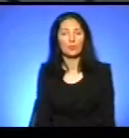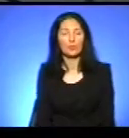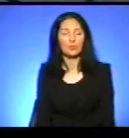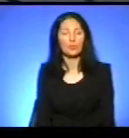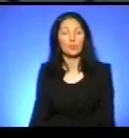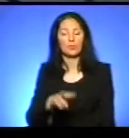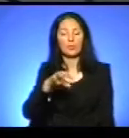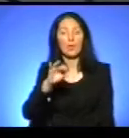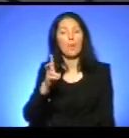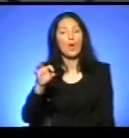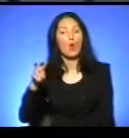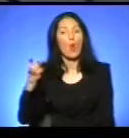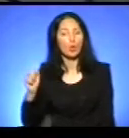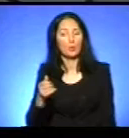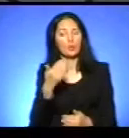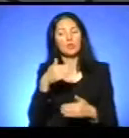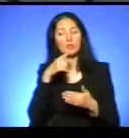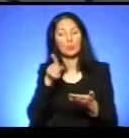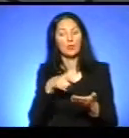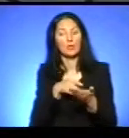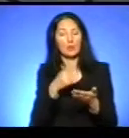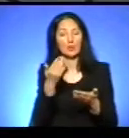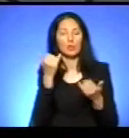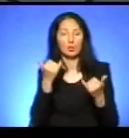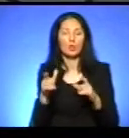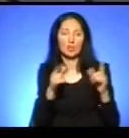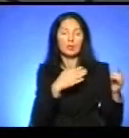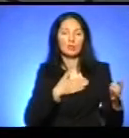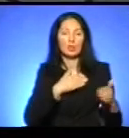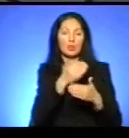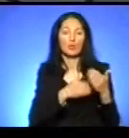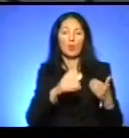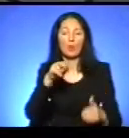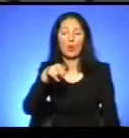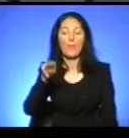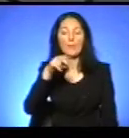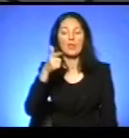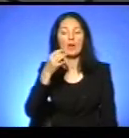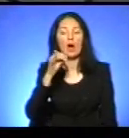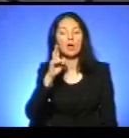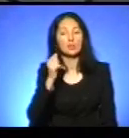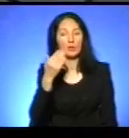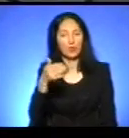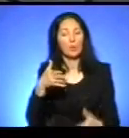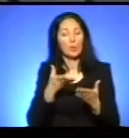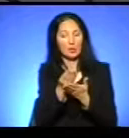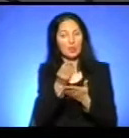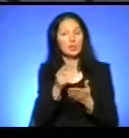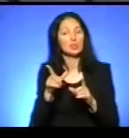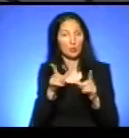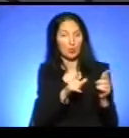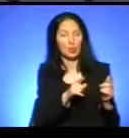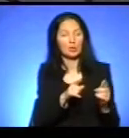Микола, от до вас запитання. Ви сьогодні добиралися на програму із Підгайць, так? Ви платили за проїзд? Ні, я беру